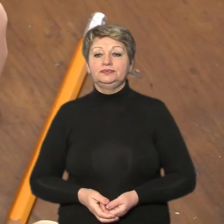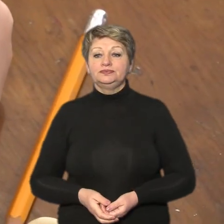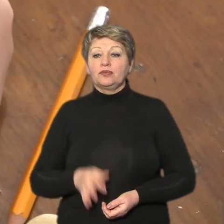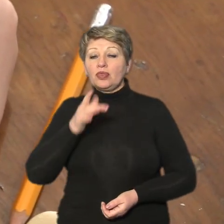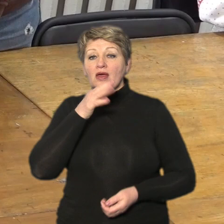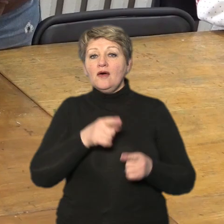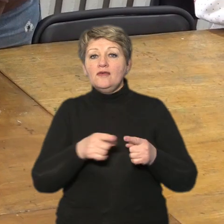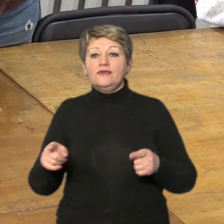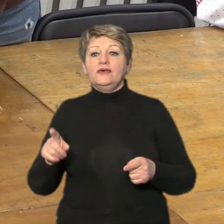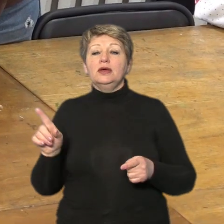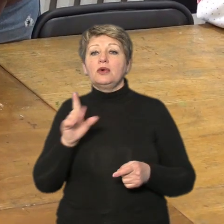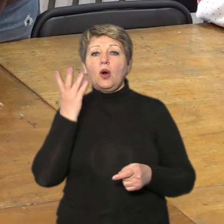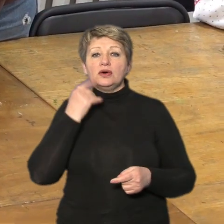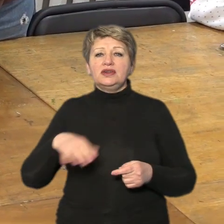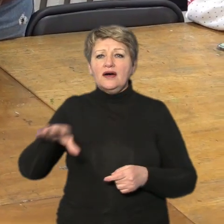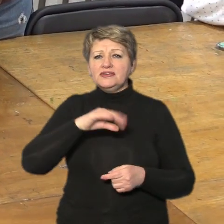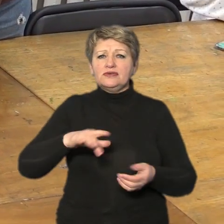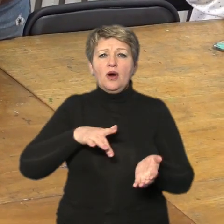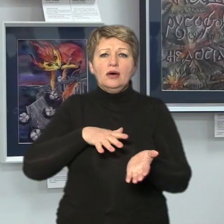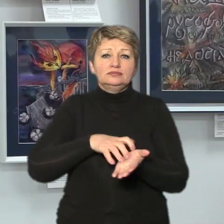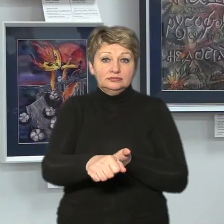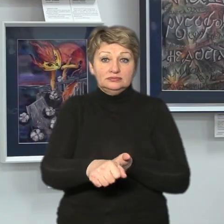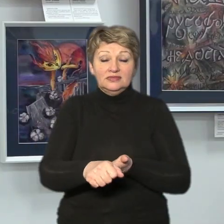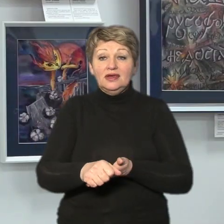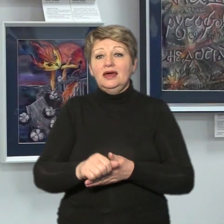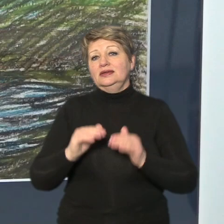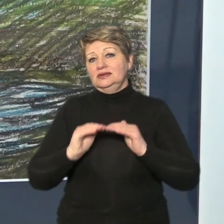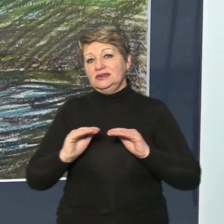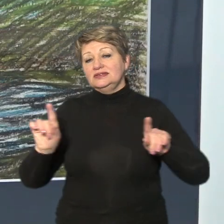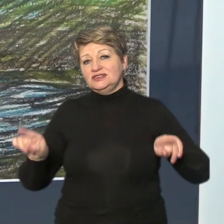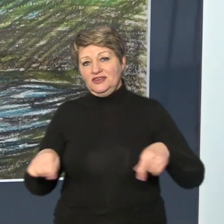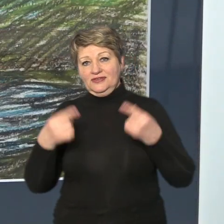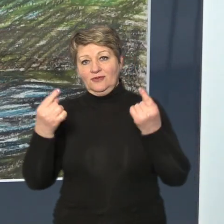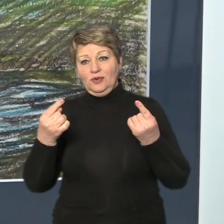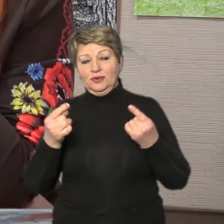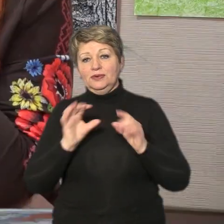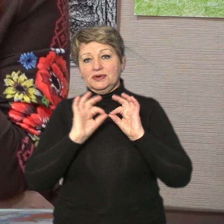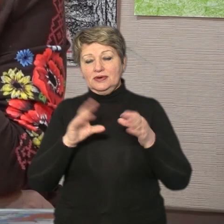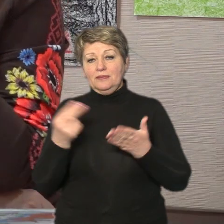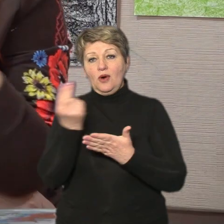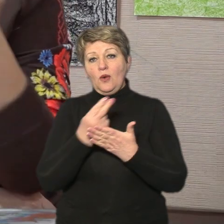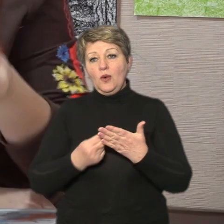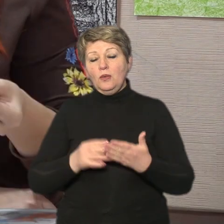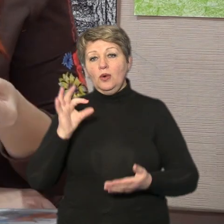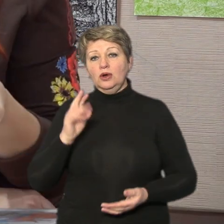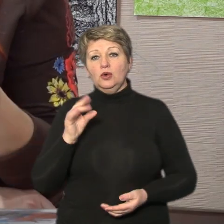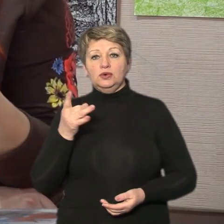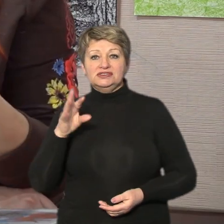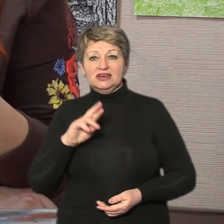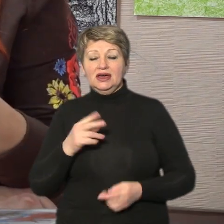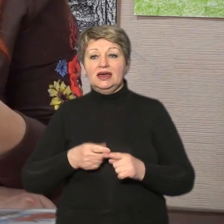коли все нищиться вони створюють де бере натхнення на нові роботи художниця Ольга Курська щоб це було для наших